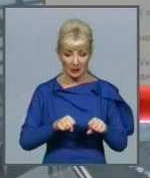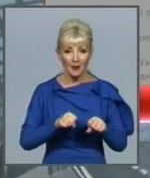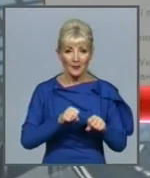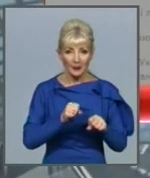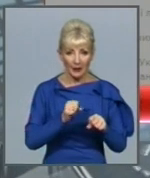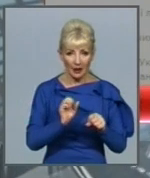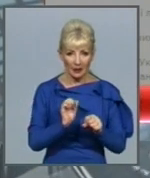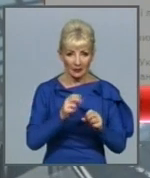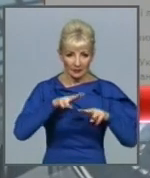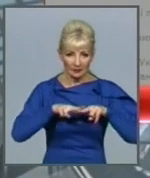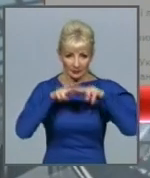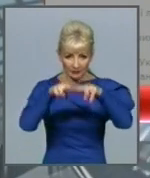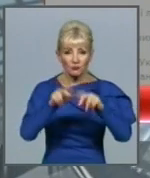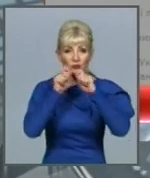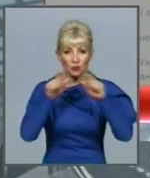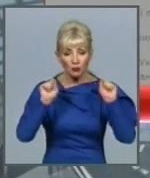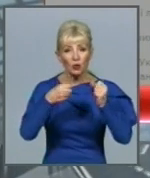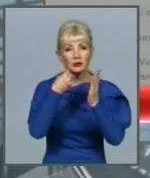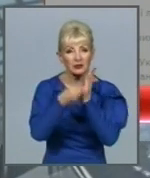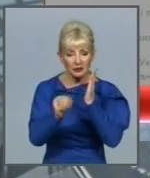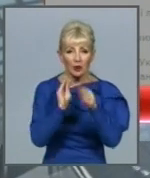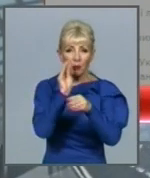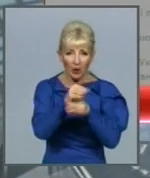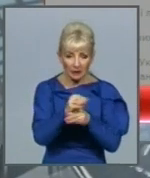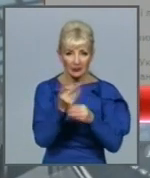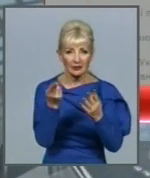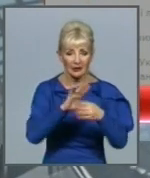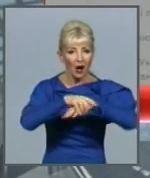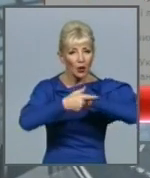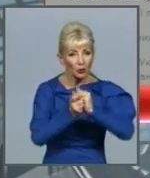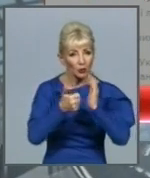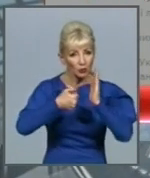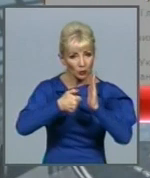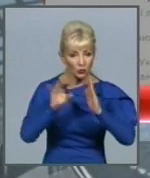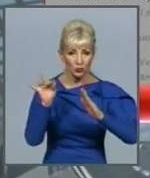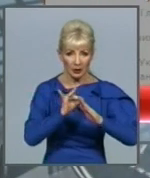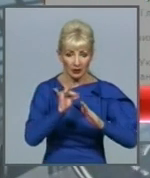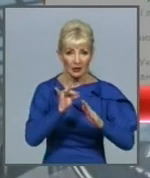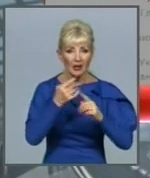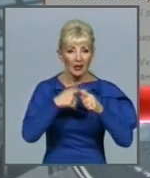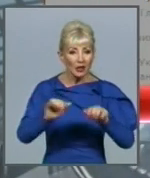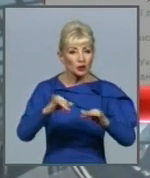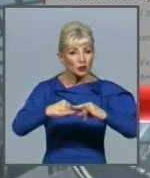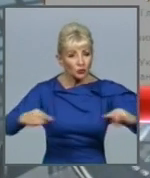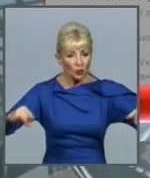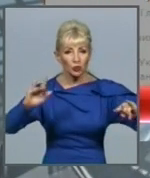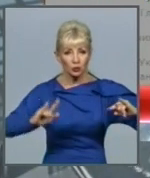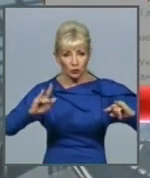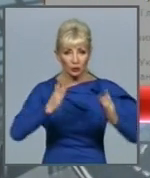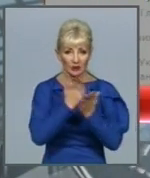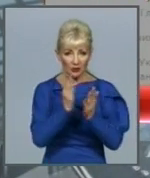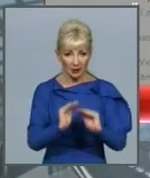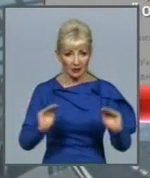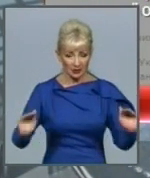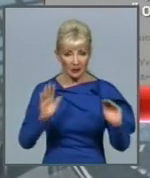додатково закупити дезінфектори для обробки рук і шкіри, а також поверхонь, перебування дітей в закладах загальної середньої